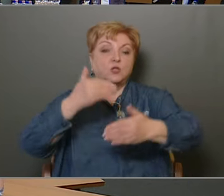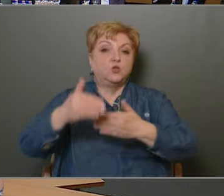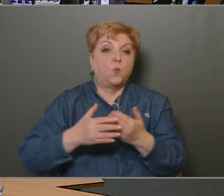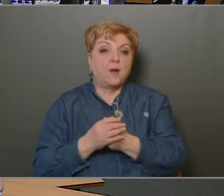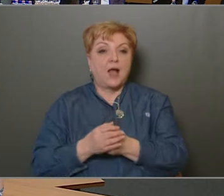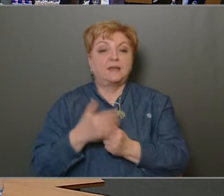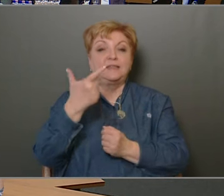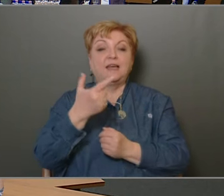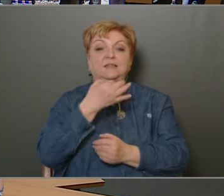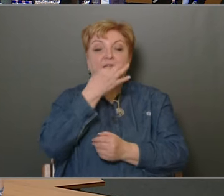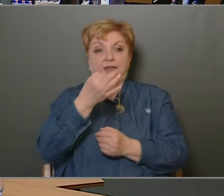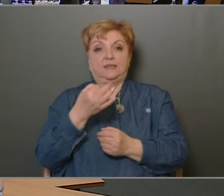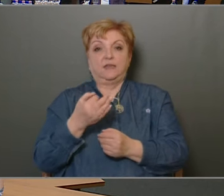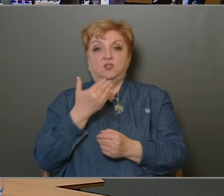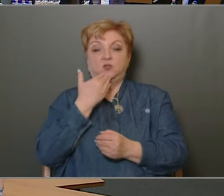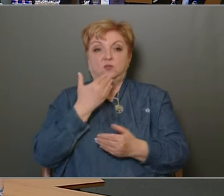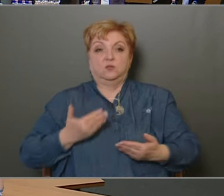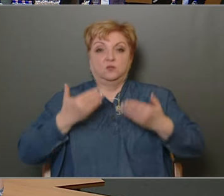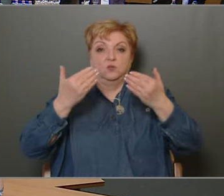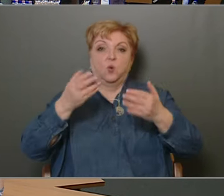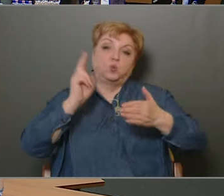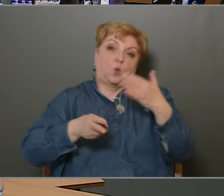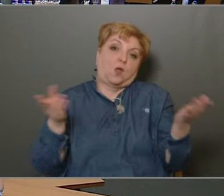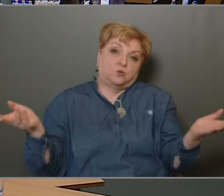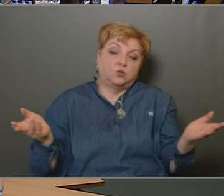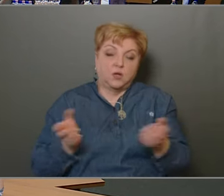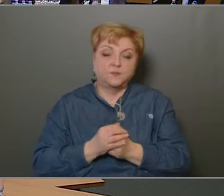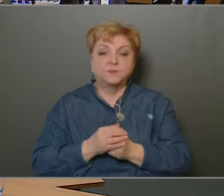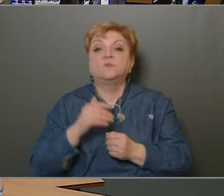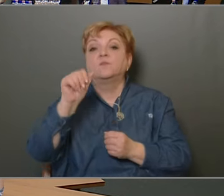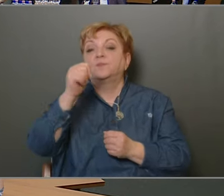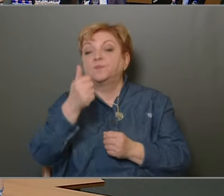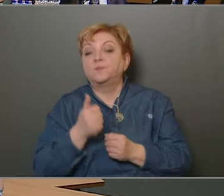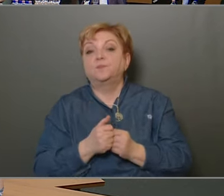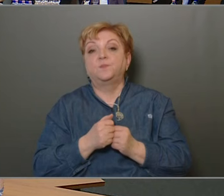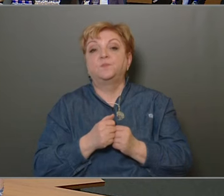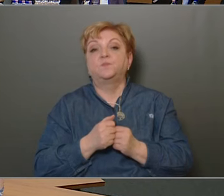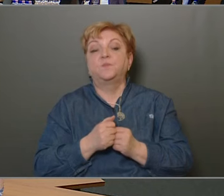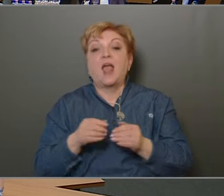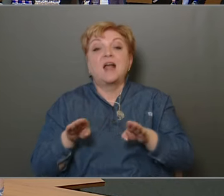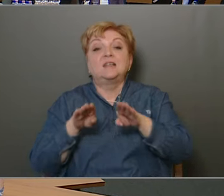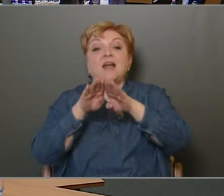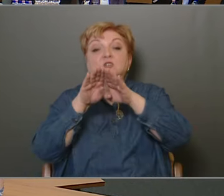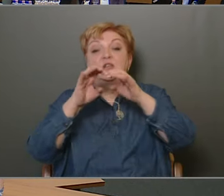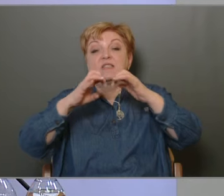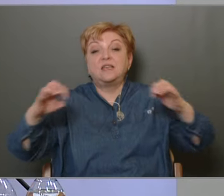tulajdonképpen két kérdést szeretnék fölteni most így utólagosan. Az egyik az, hogy a társasági szétvállás után